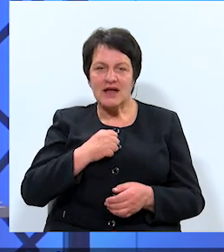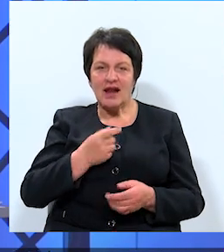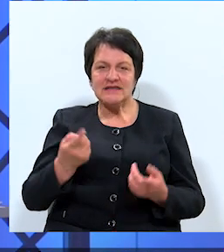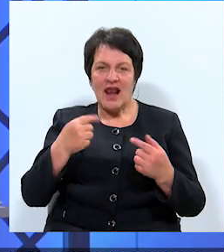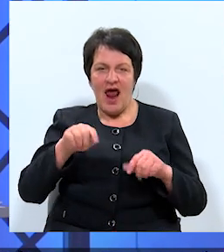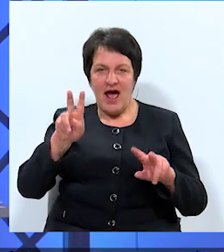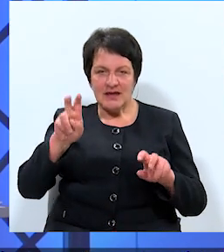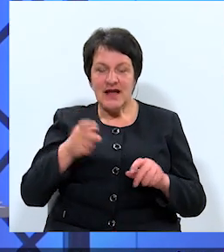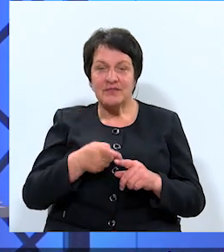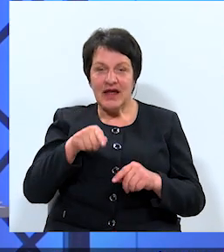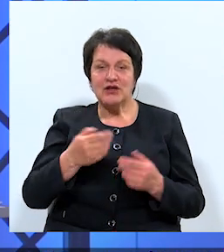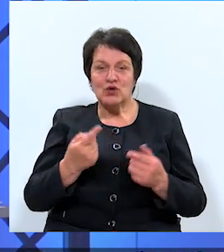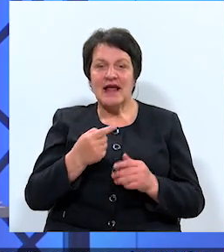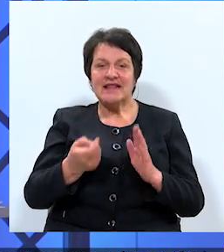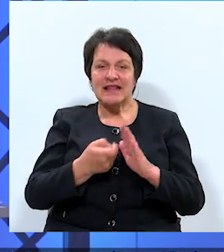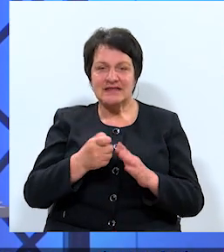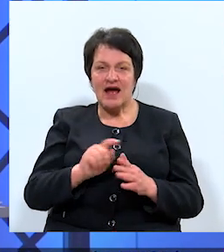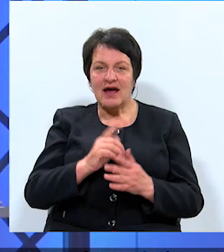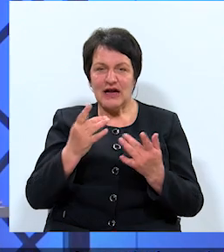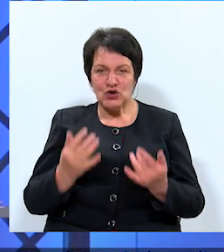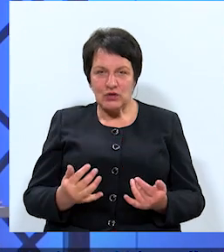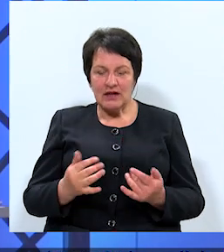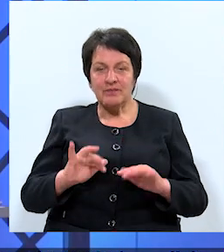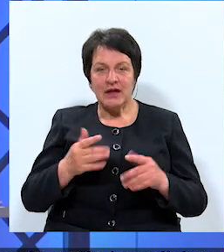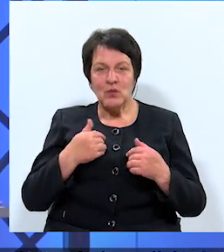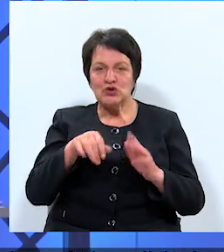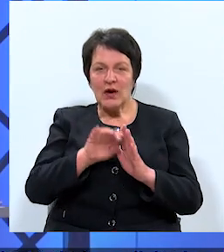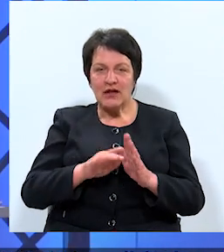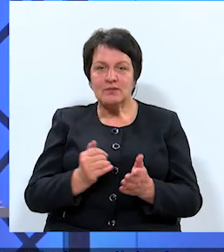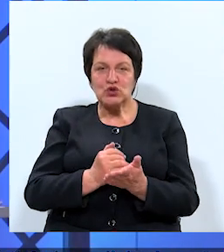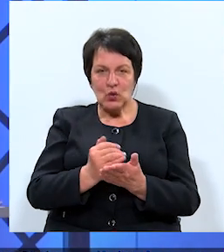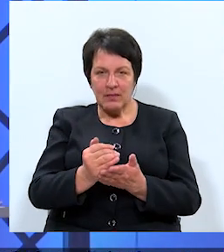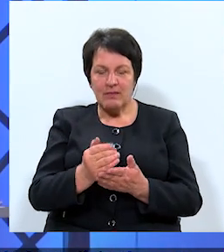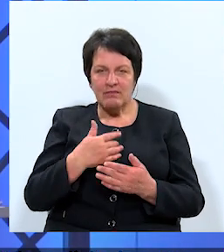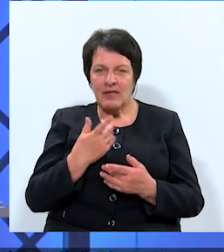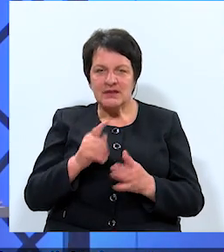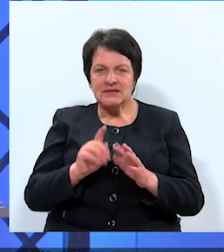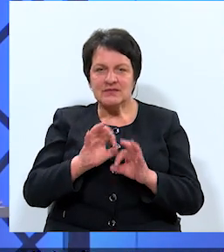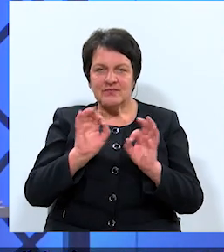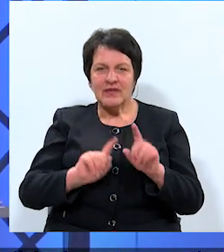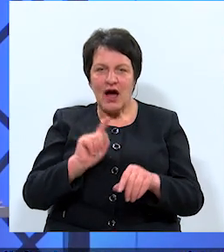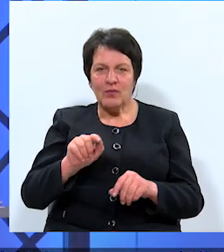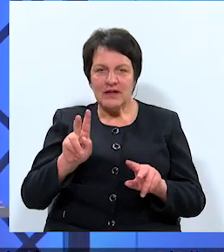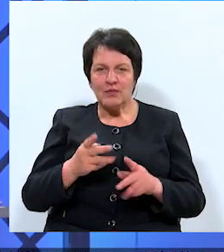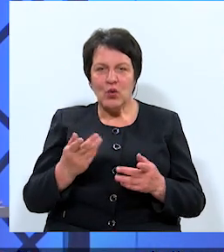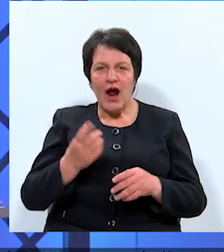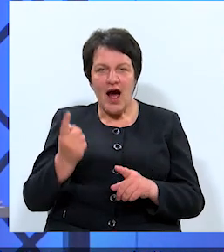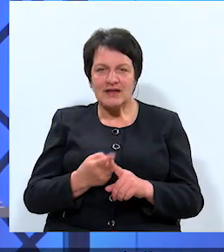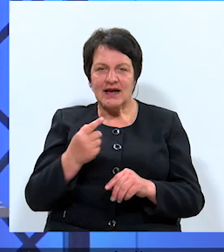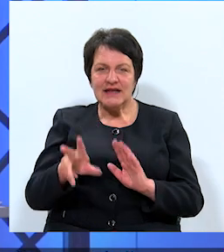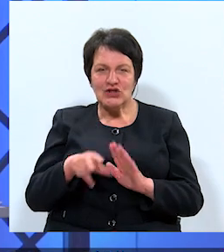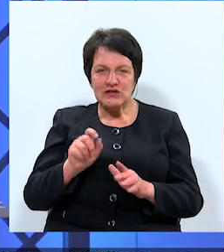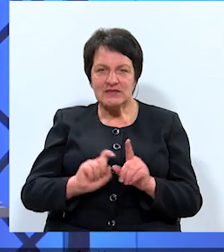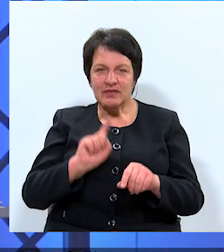Tādi mums šodien testa rezultāti. Mūsu redījums turpinās, un mēs ķeramies klāt nākamajam tematam, uz kuru atkal izlozēsim